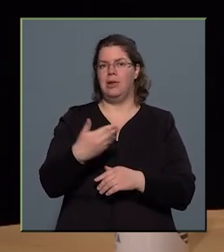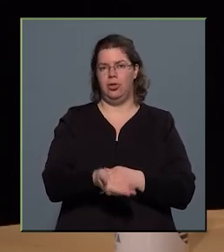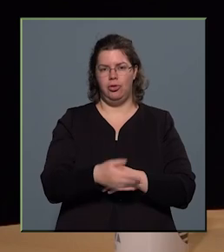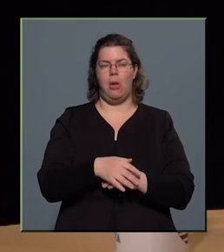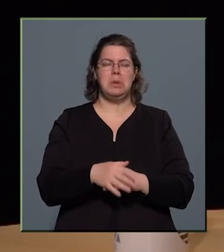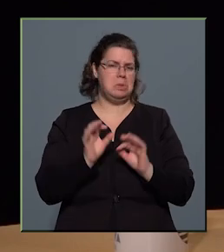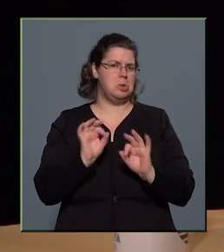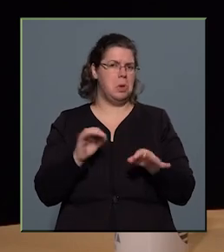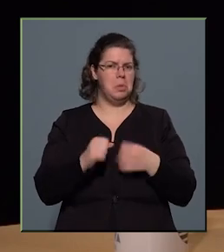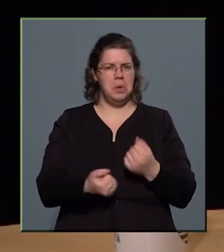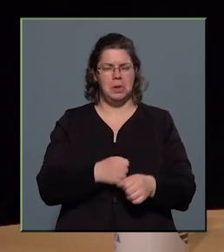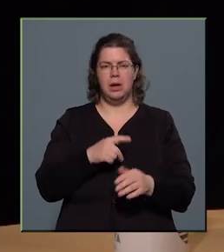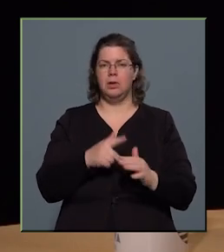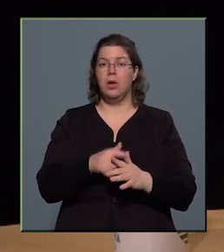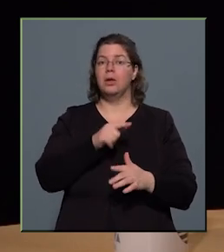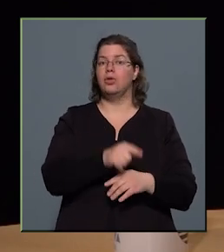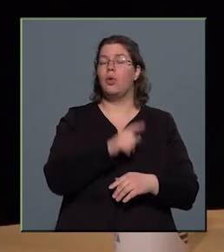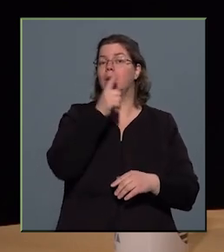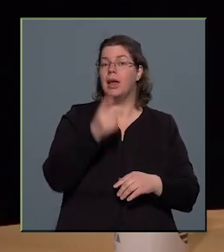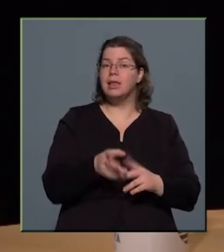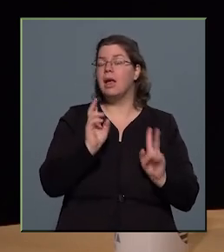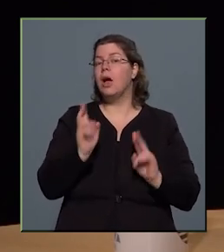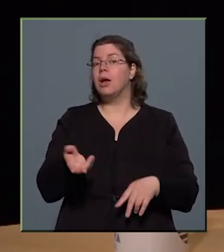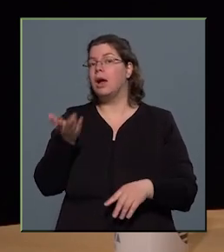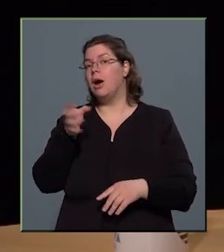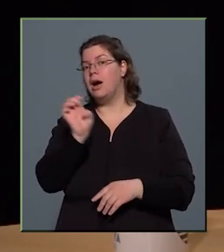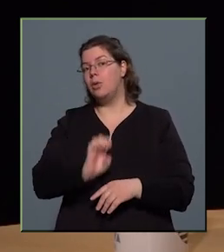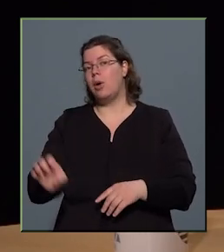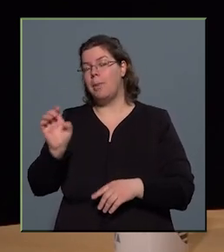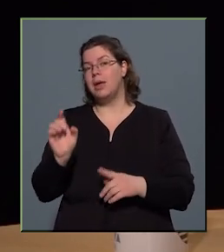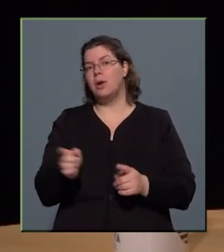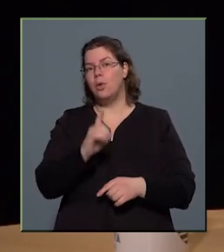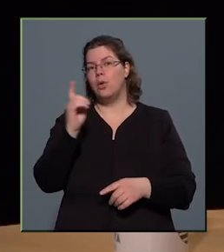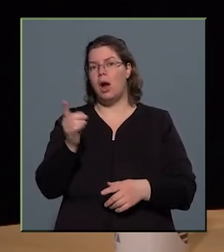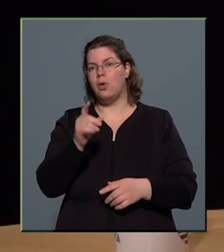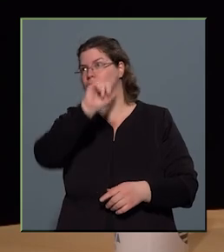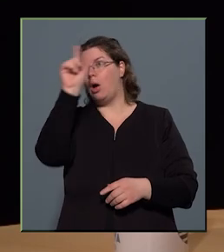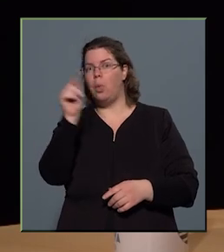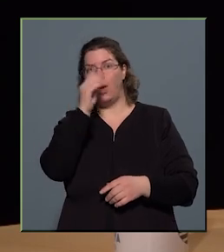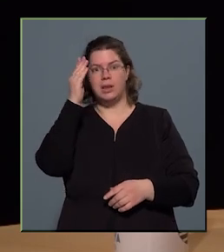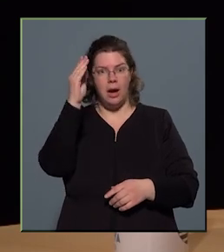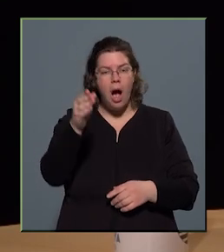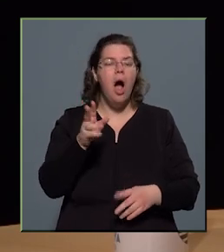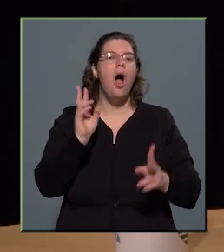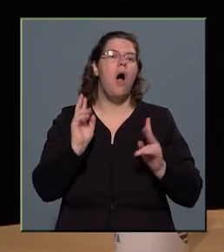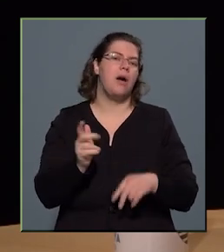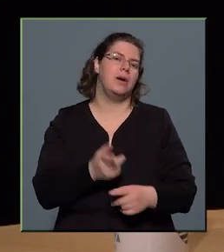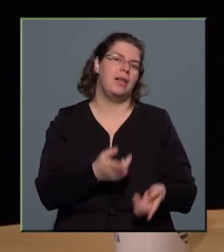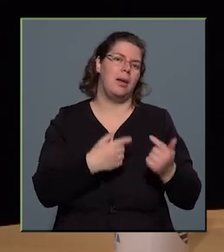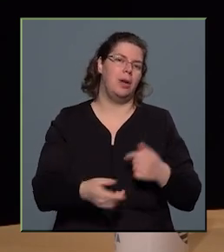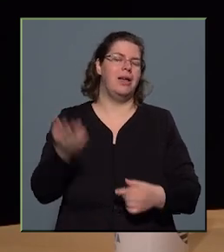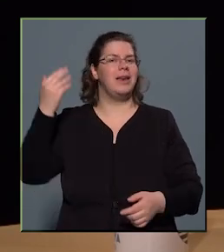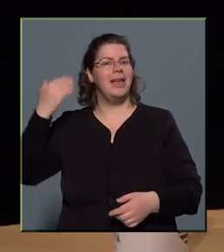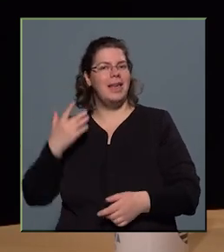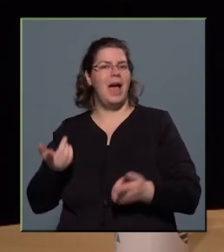jól a dolog. És ők lesznek azok, akik ha európai űrhajós eljuthat a holdra, akkor ugye ezek közül a régiek